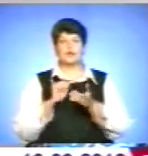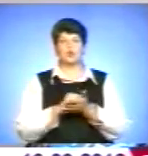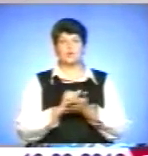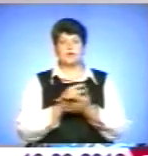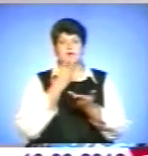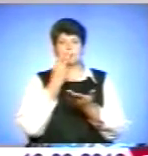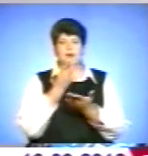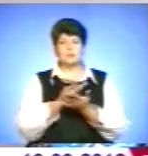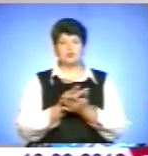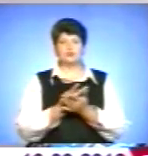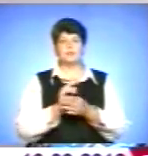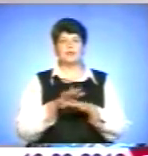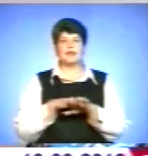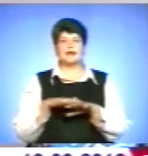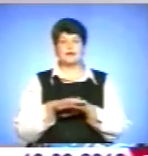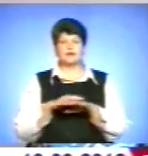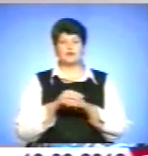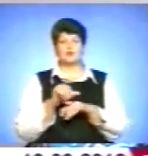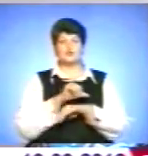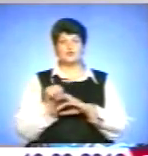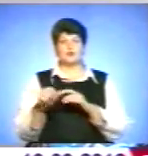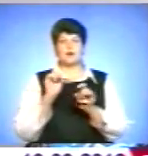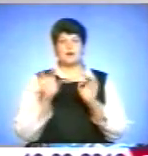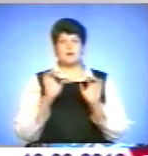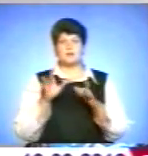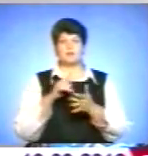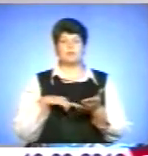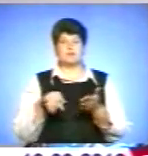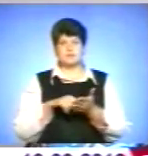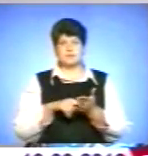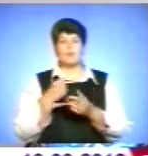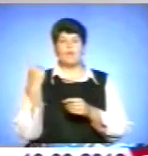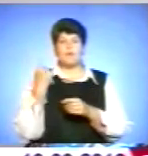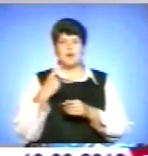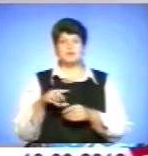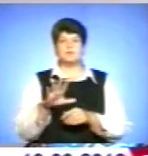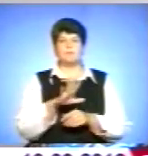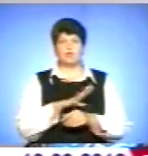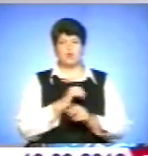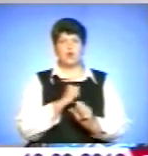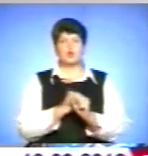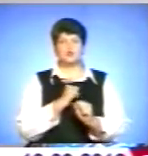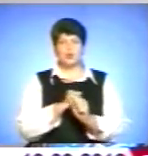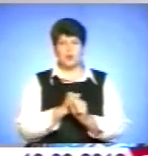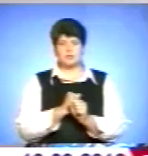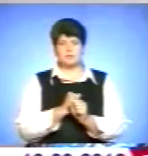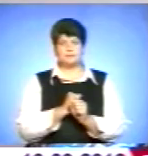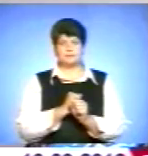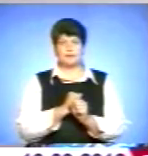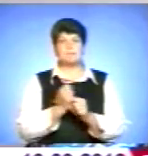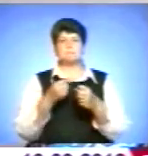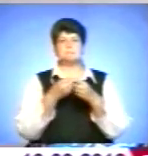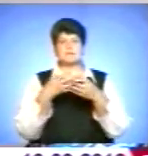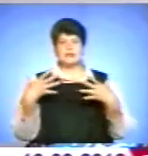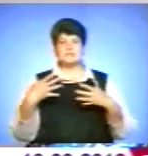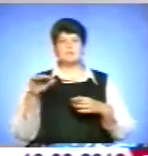регламентують ринок зоні, реклами у місті. По-перше, була розроблена і 15 лютого